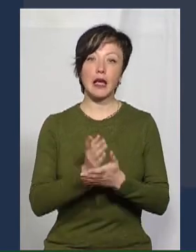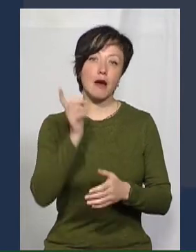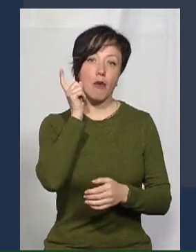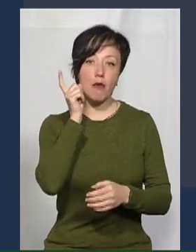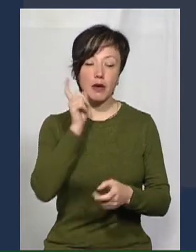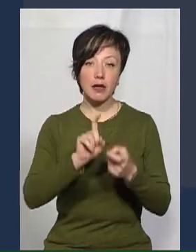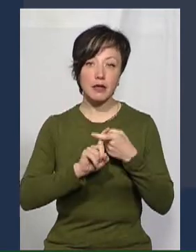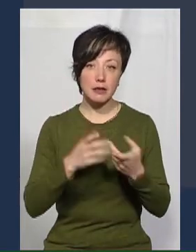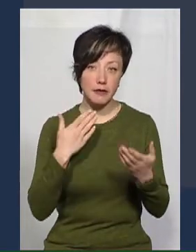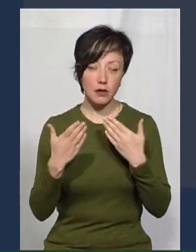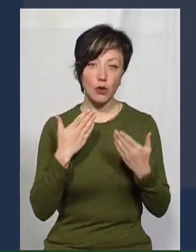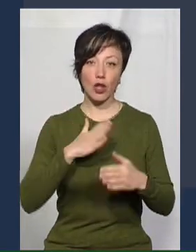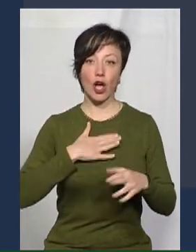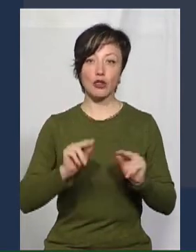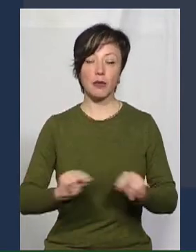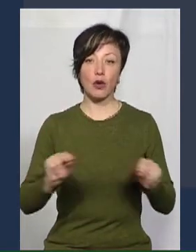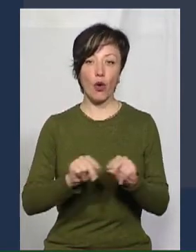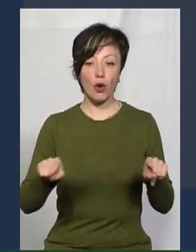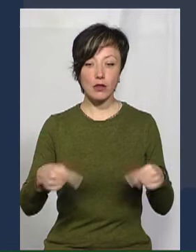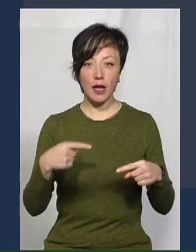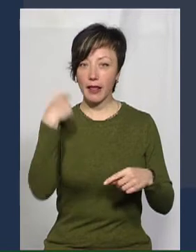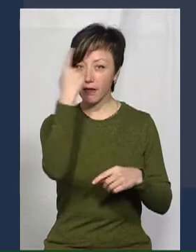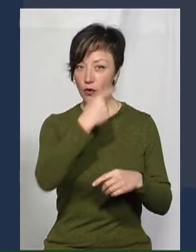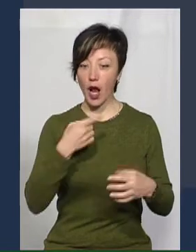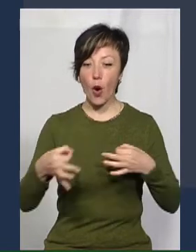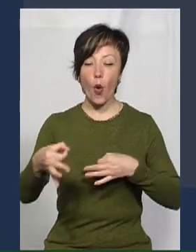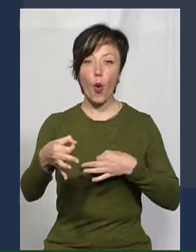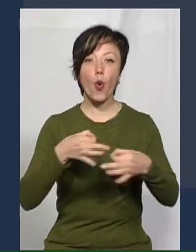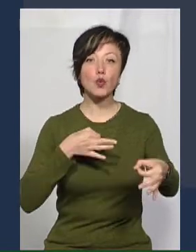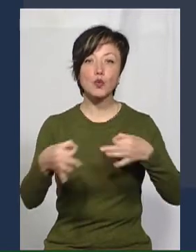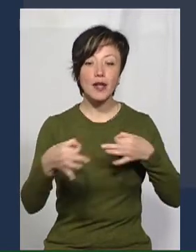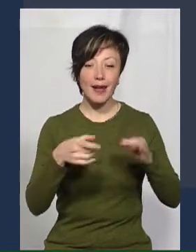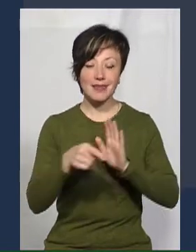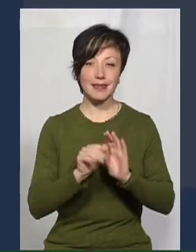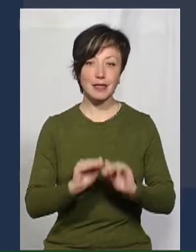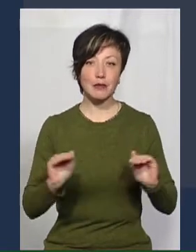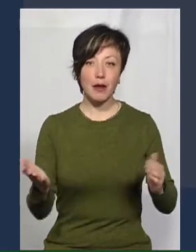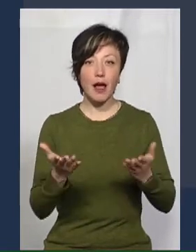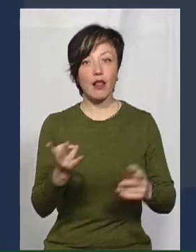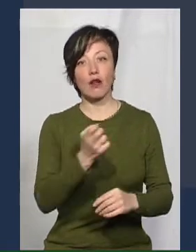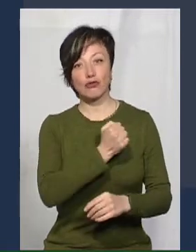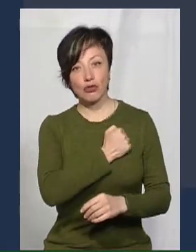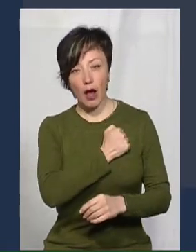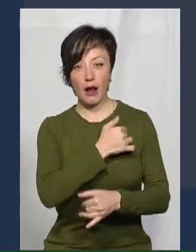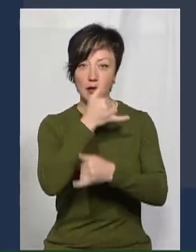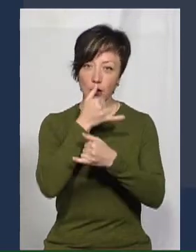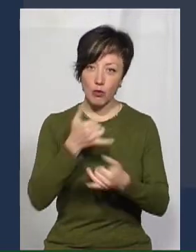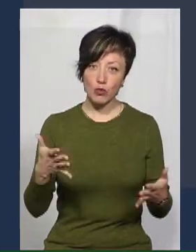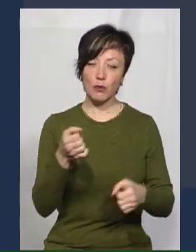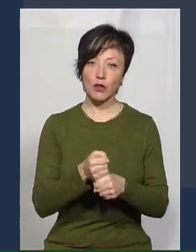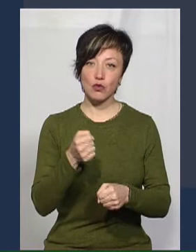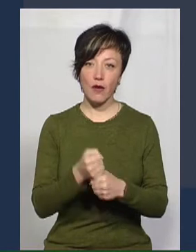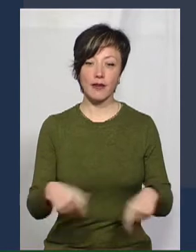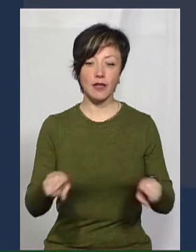зв'язок, і наші педагоги організовують індивідуальні консультації з тими дітками, які, на жаль, не можуть